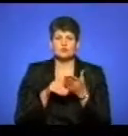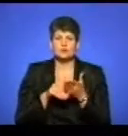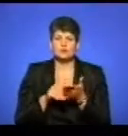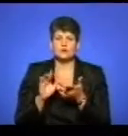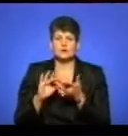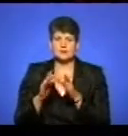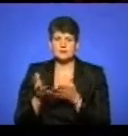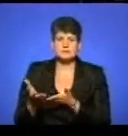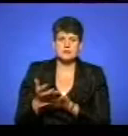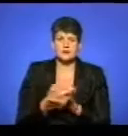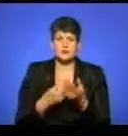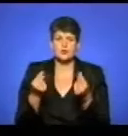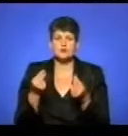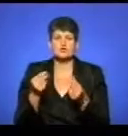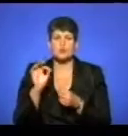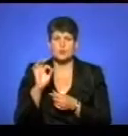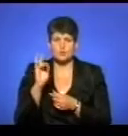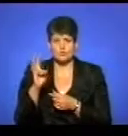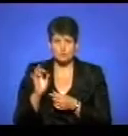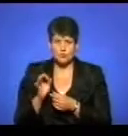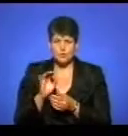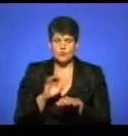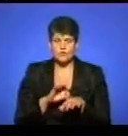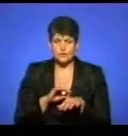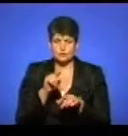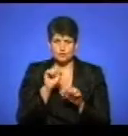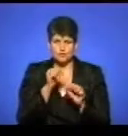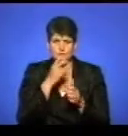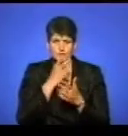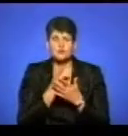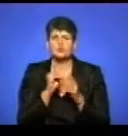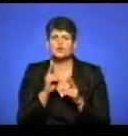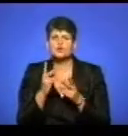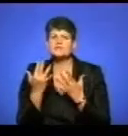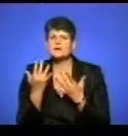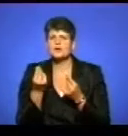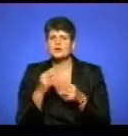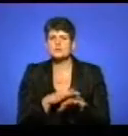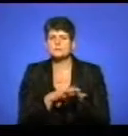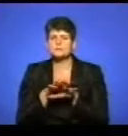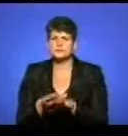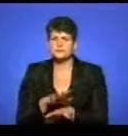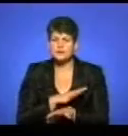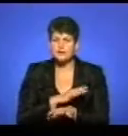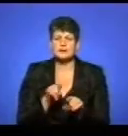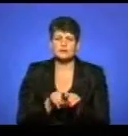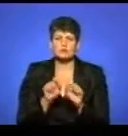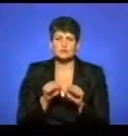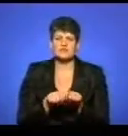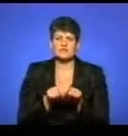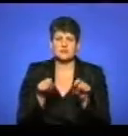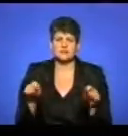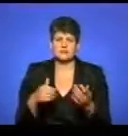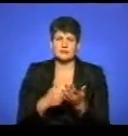збирає гроші онкохворим. Тут можна переглянути, хто і скільки коштів перерахував. Також можна відкрити мапу і